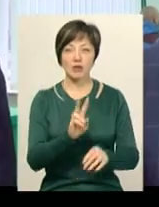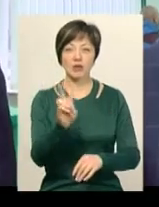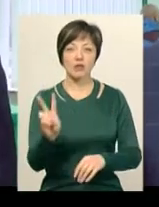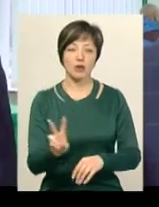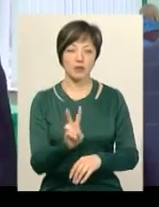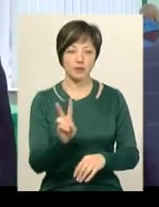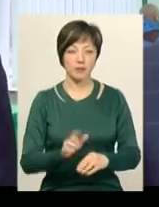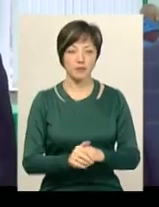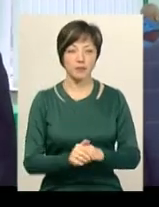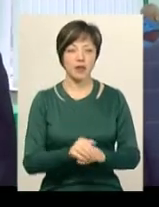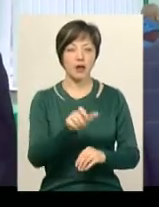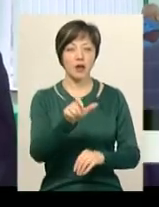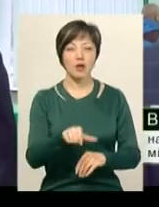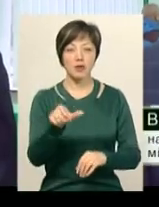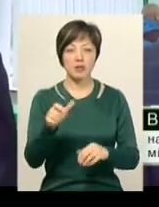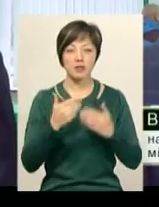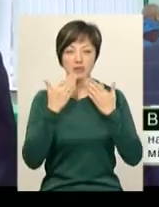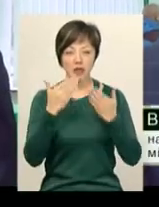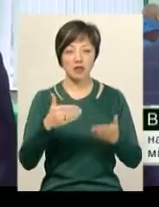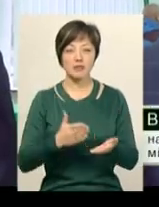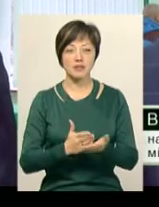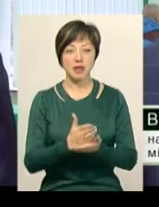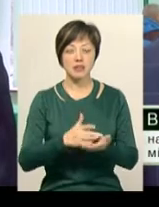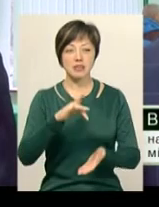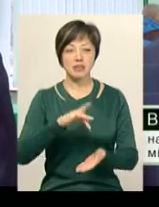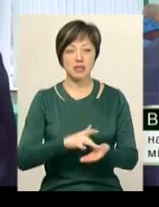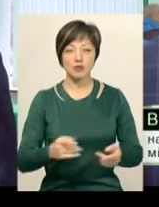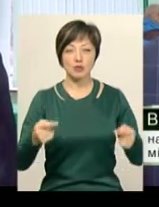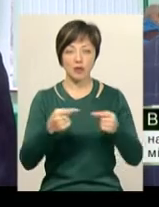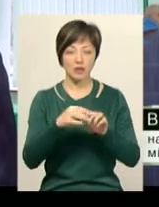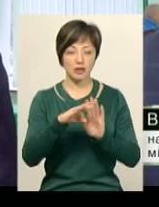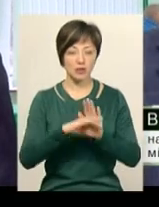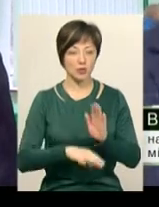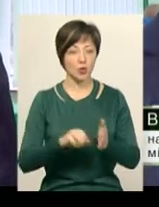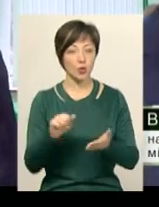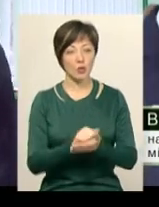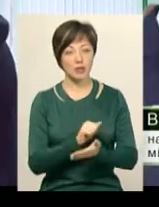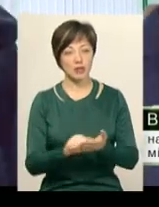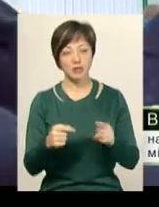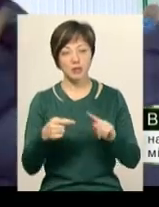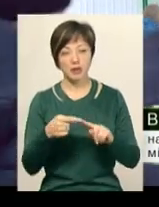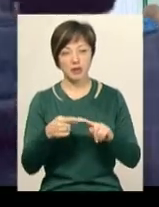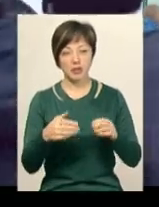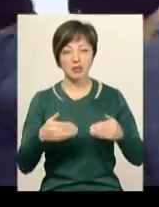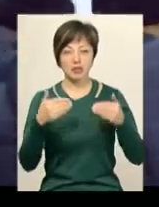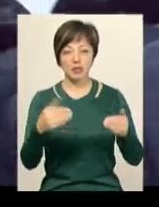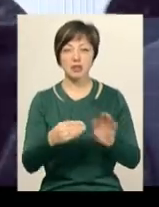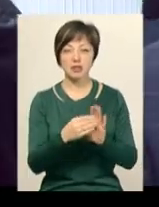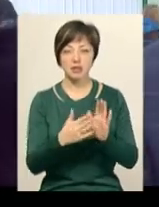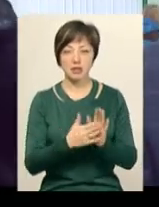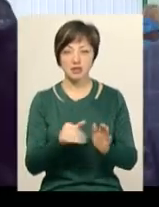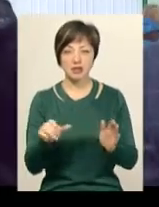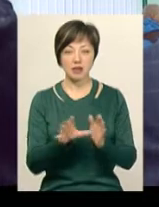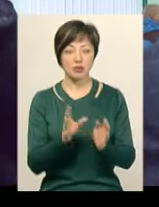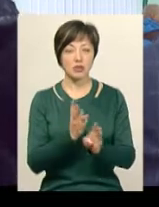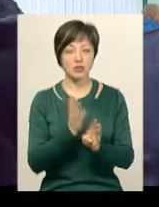Громадяни звертаються в сервісний центр з відповідними документами. Перший його етап – реєстрація в електронній часі.